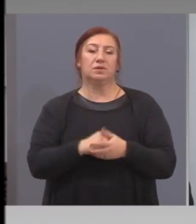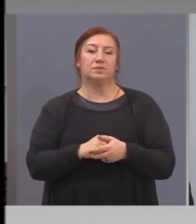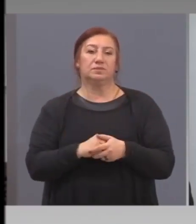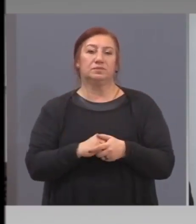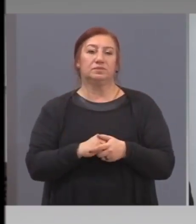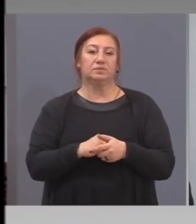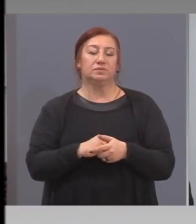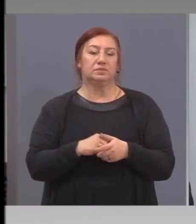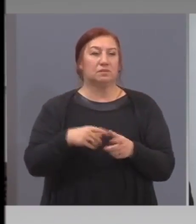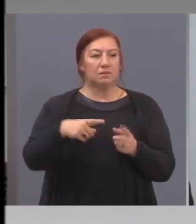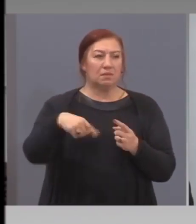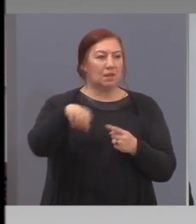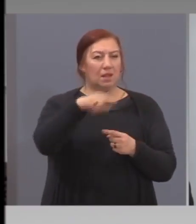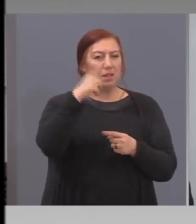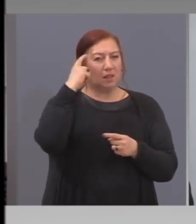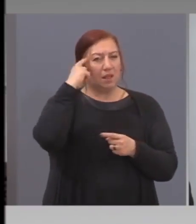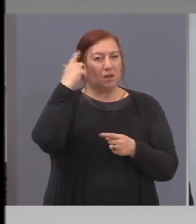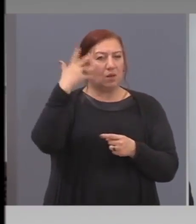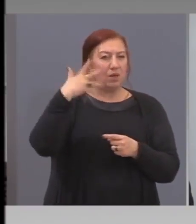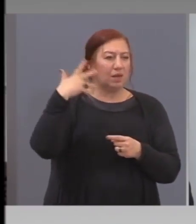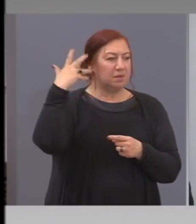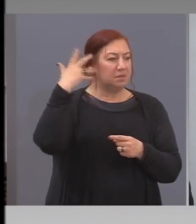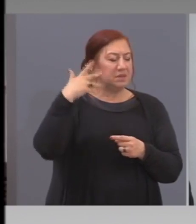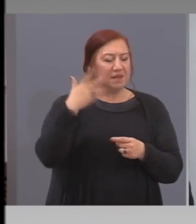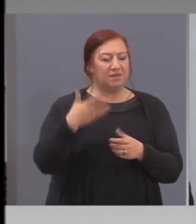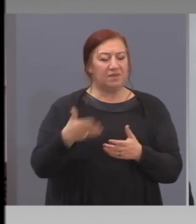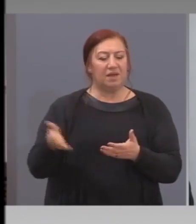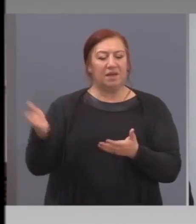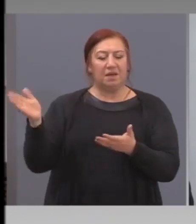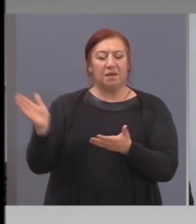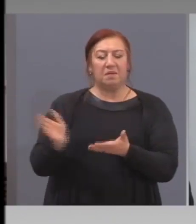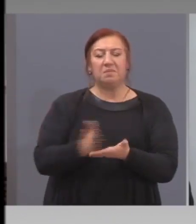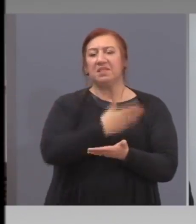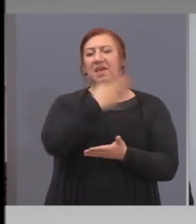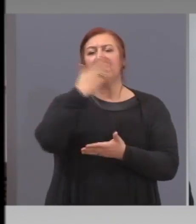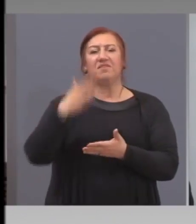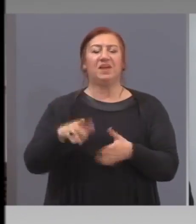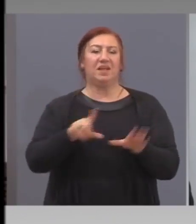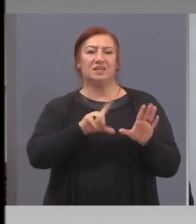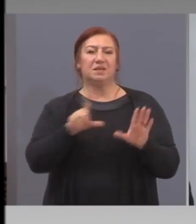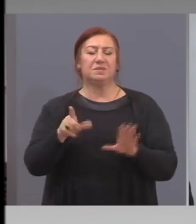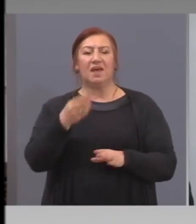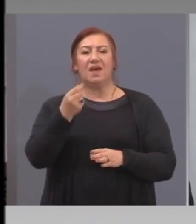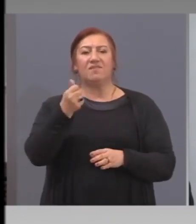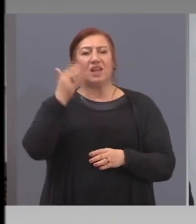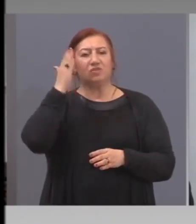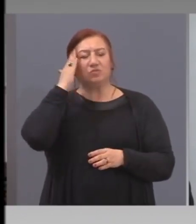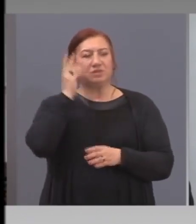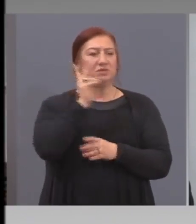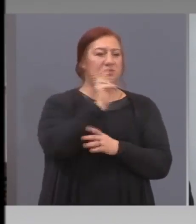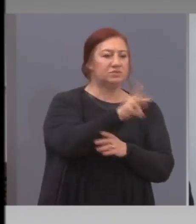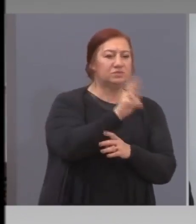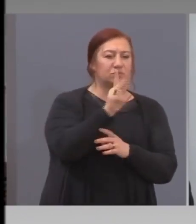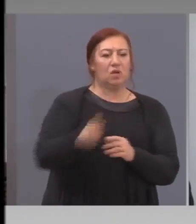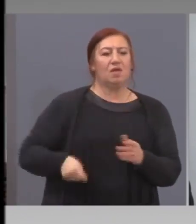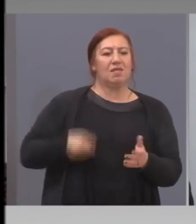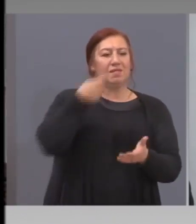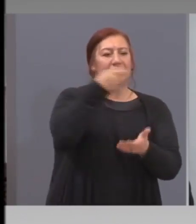някои си ги представят, минава на края на седмицата финансовия министър и на всеки дава някакви пари.